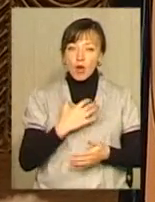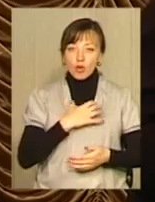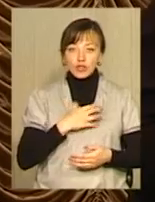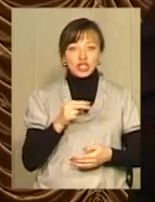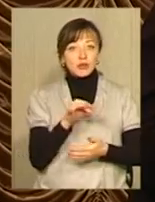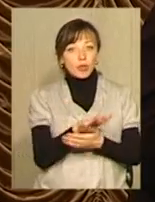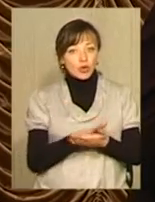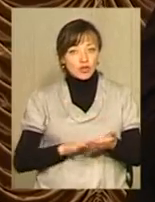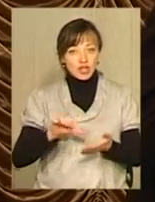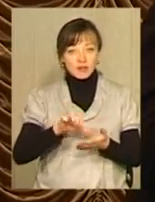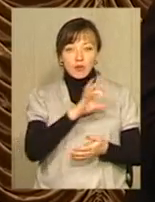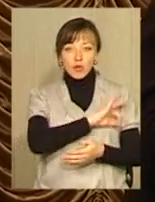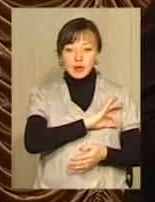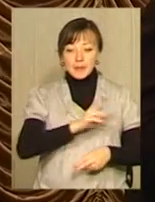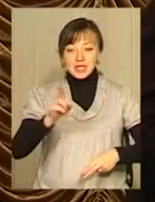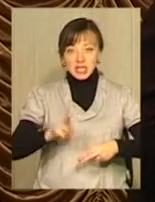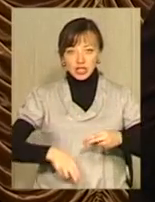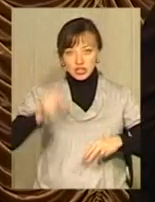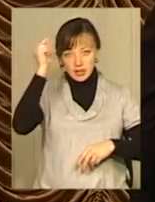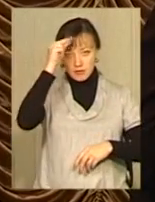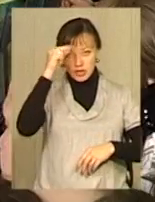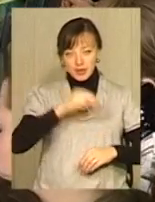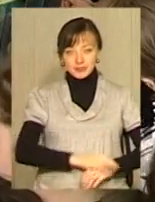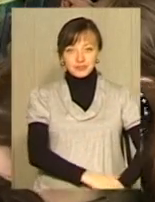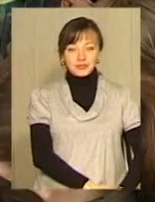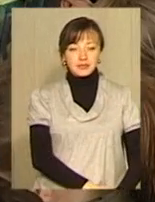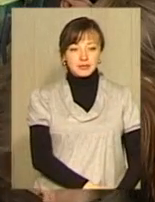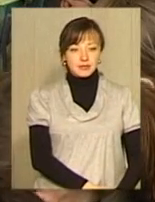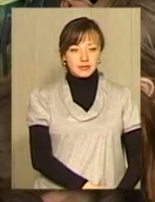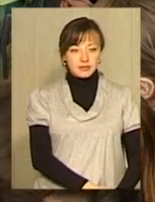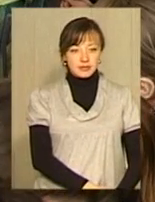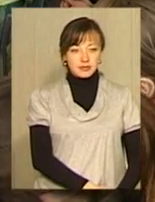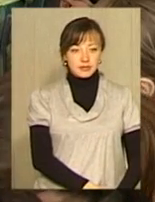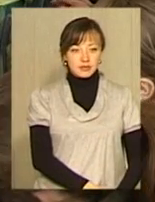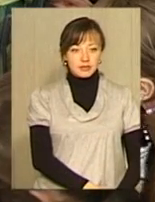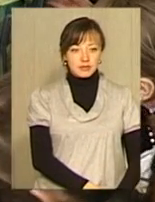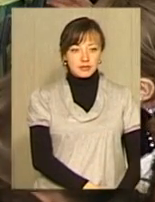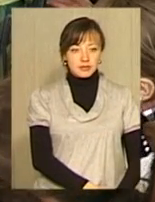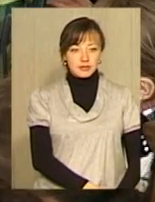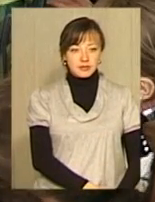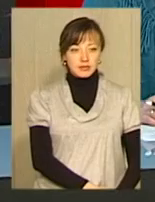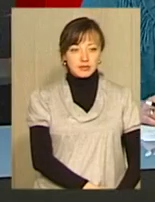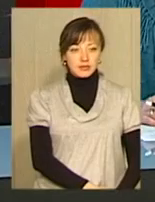продовжувати членство в профспілках після закінчення навчання. Раїса Токар, Віктор Кривий для Подільської панорами.